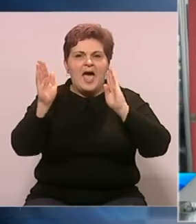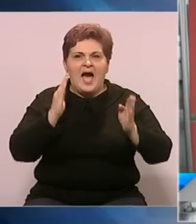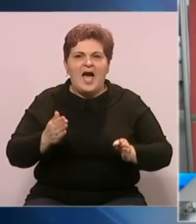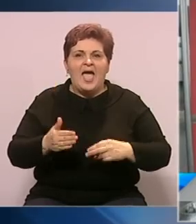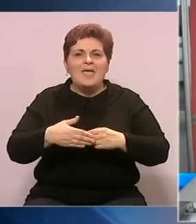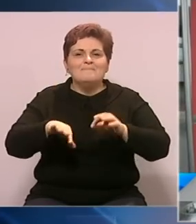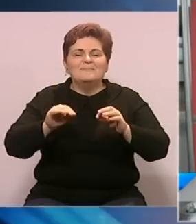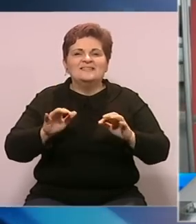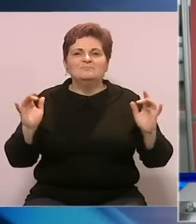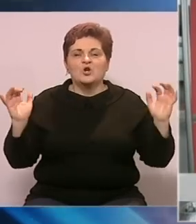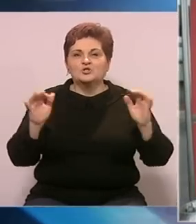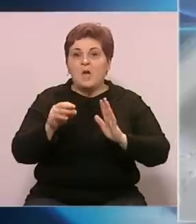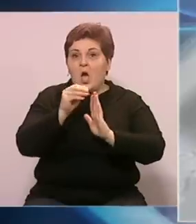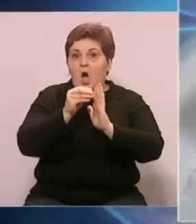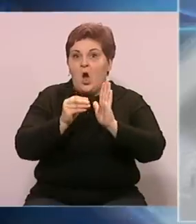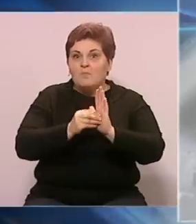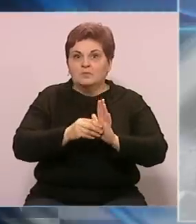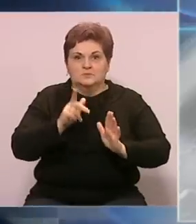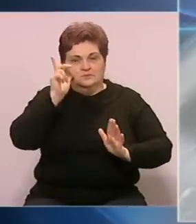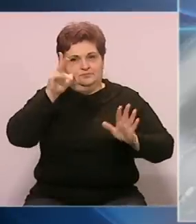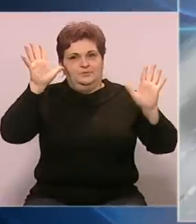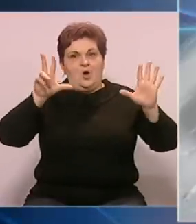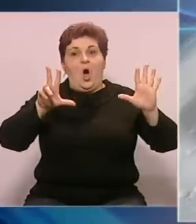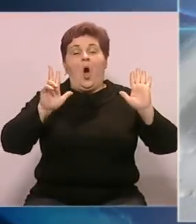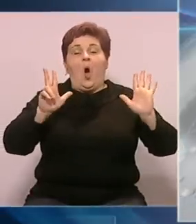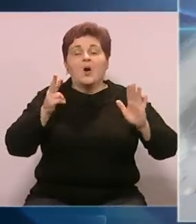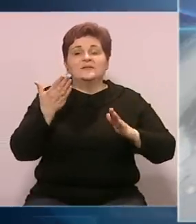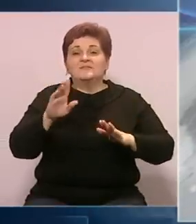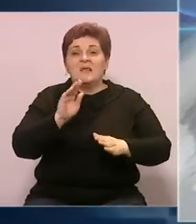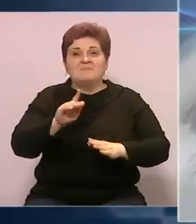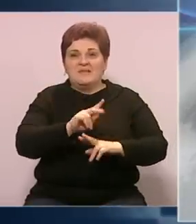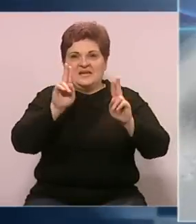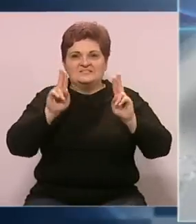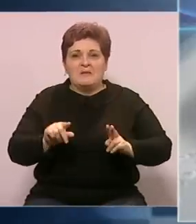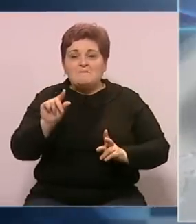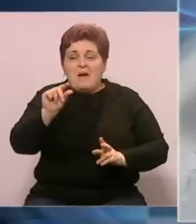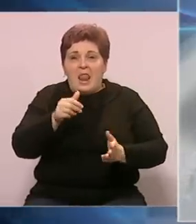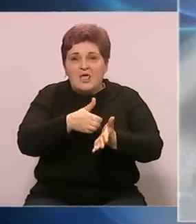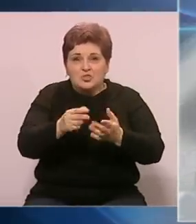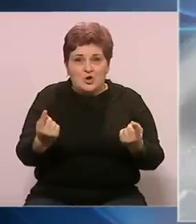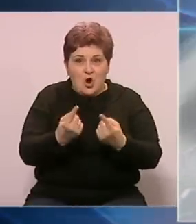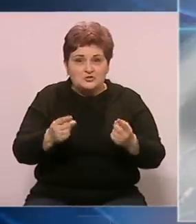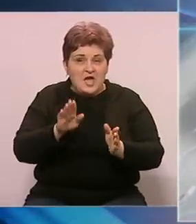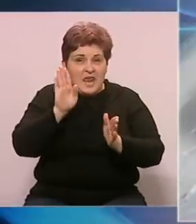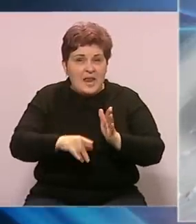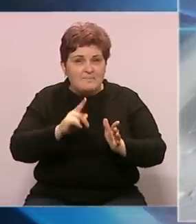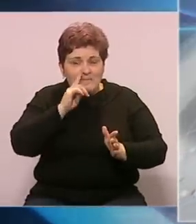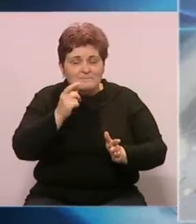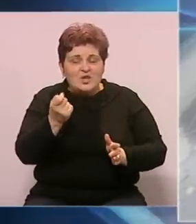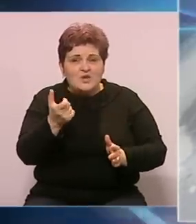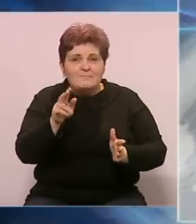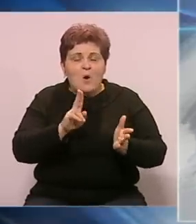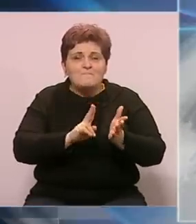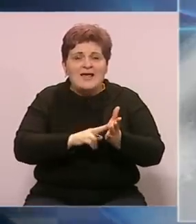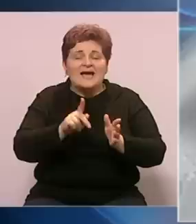predizborne skupove. Podaci su alarmantni. Osam stranaka prijavilo je nerealno niske troškove kampanje, najmanje milion i po maraka